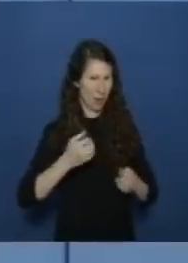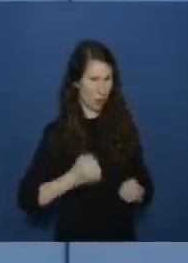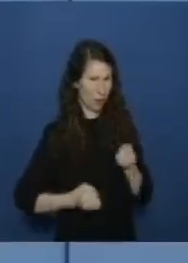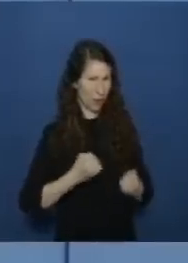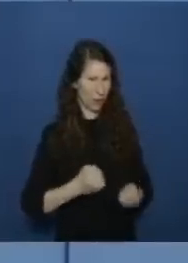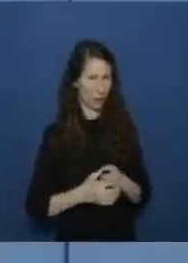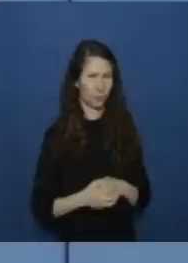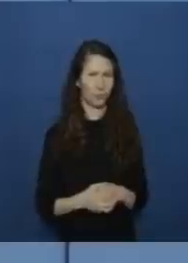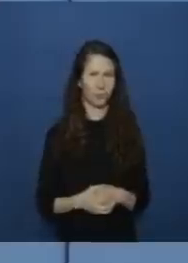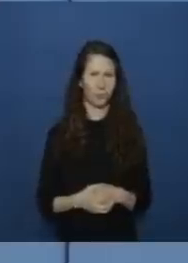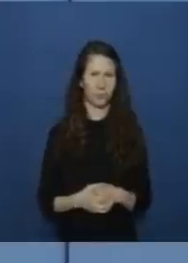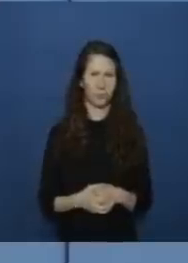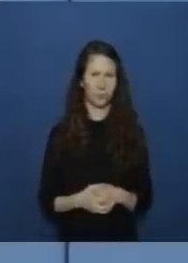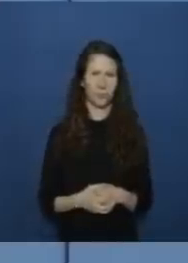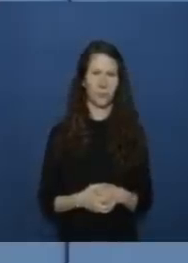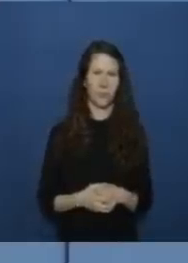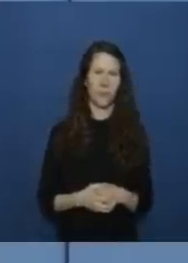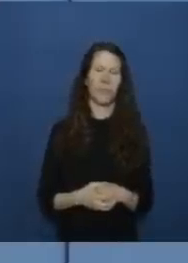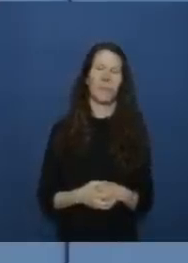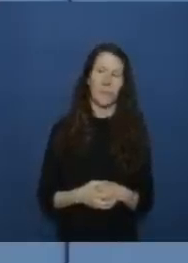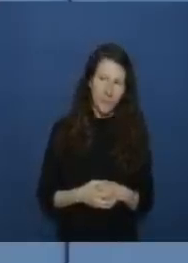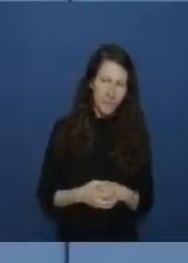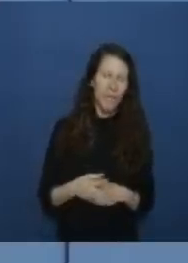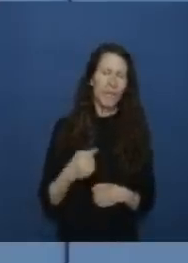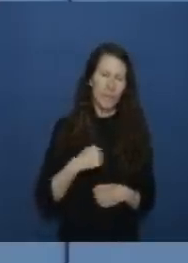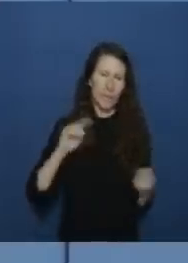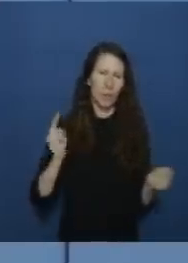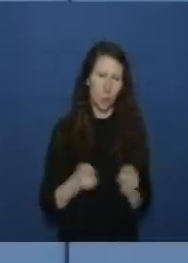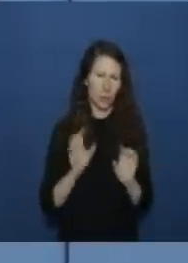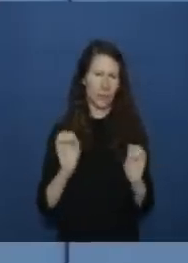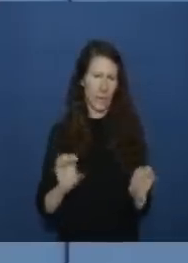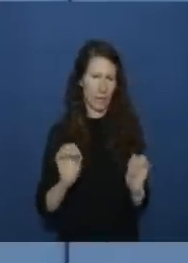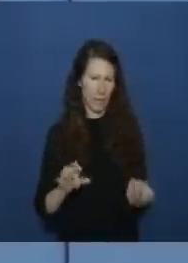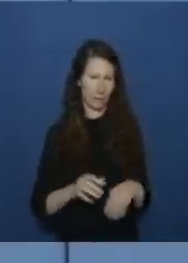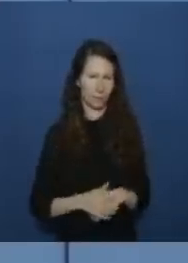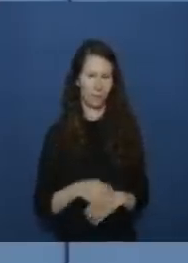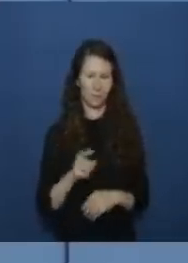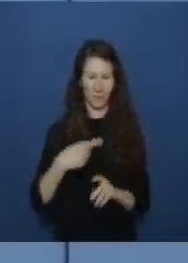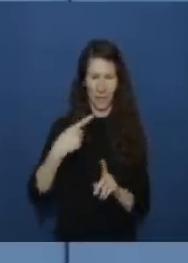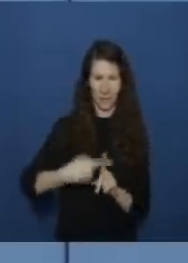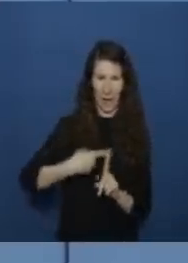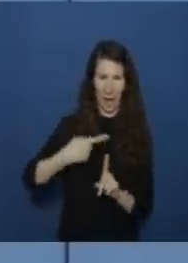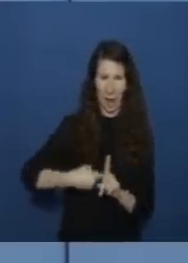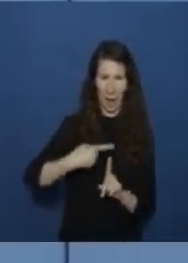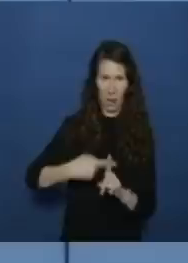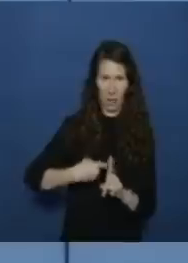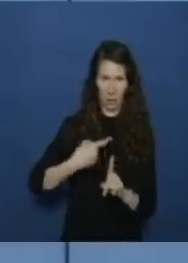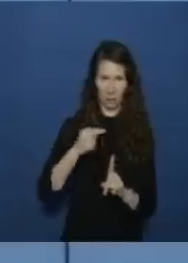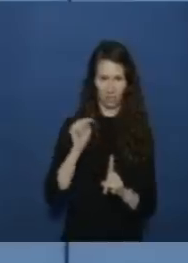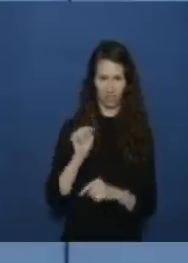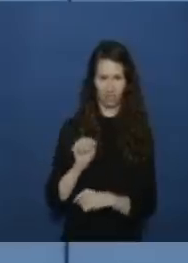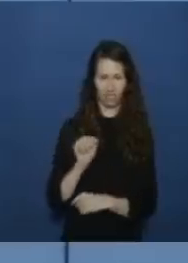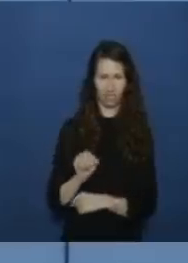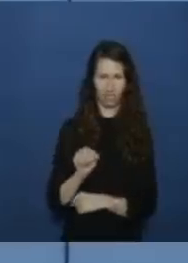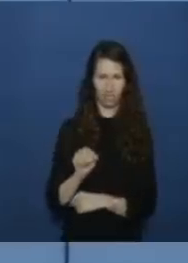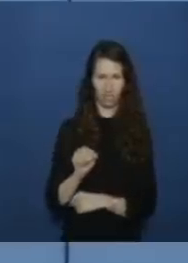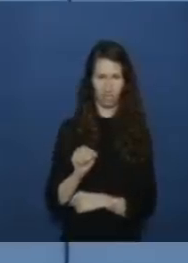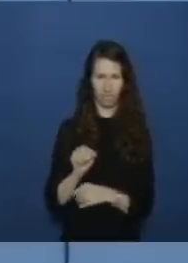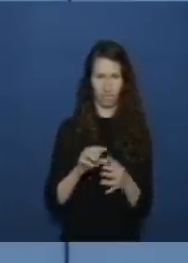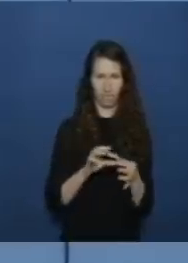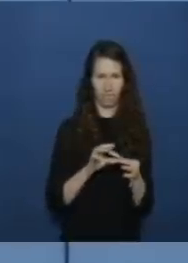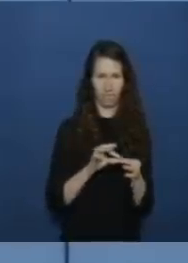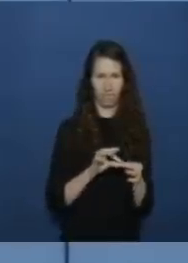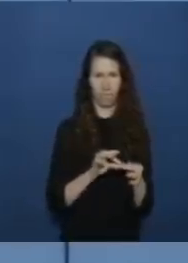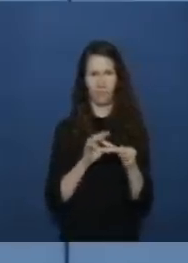ja das muss ich vielleicht kurz einordnen diese zahl die da genannt wurde das geht zurück auf einen